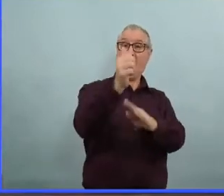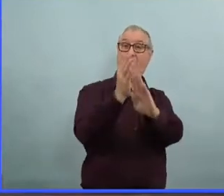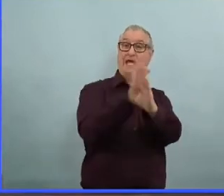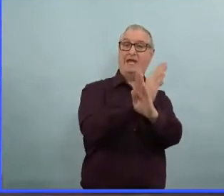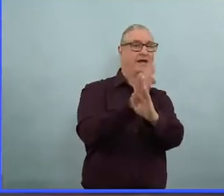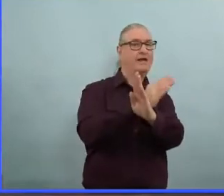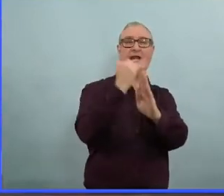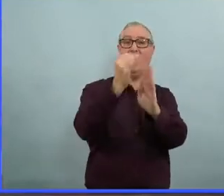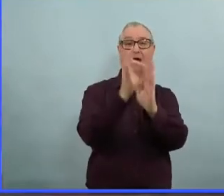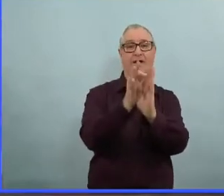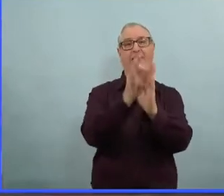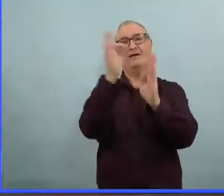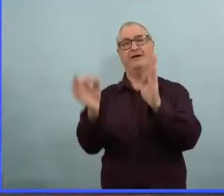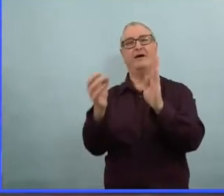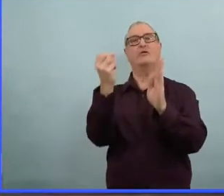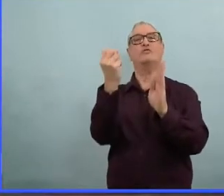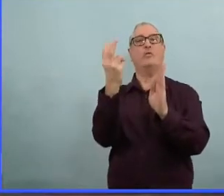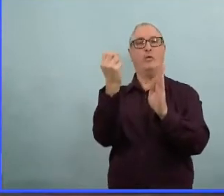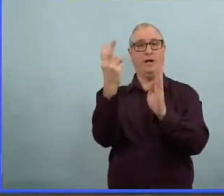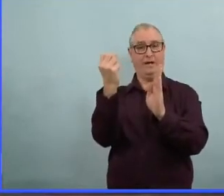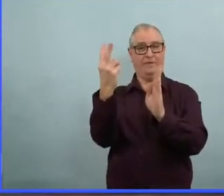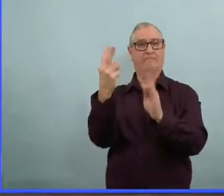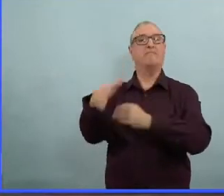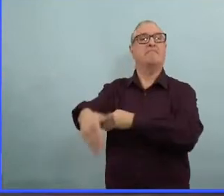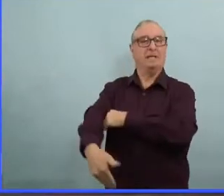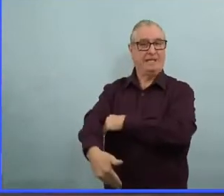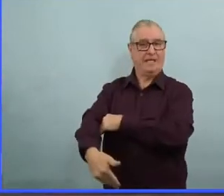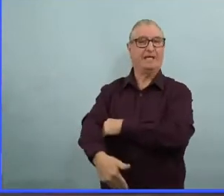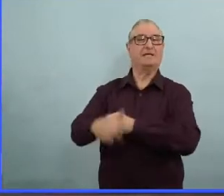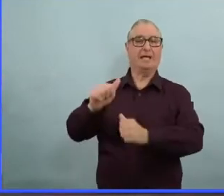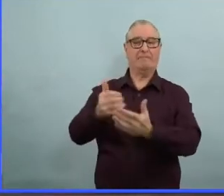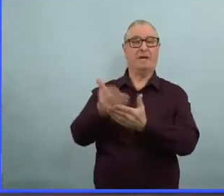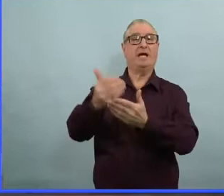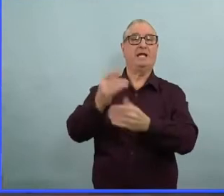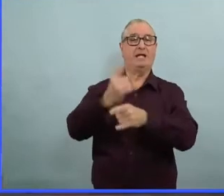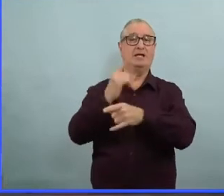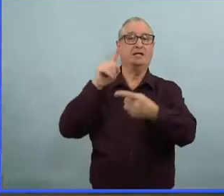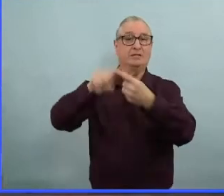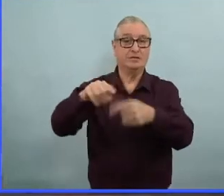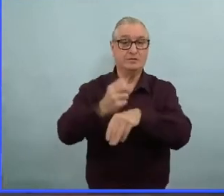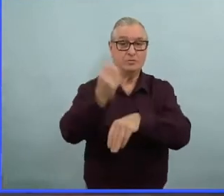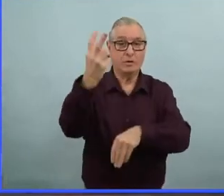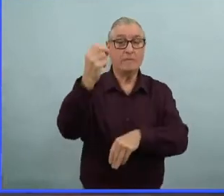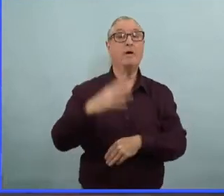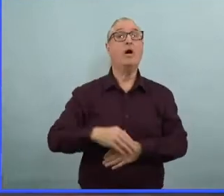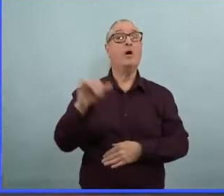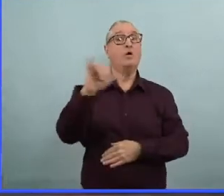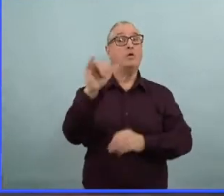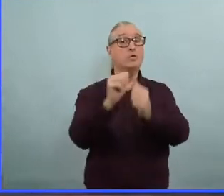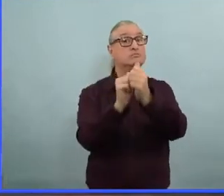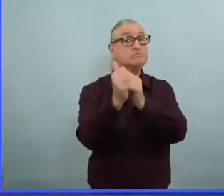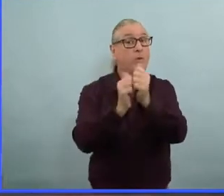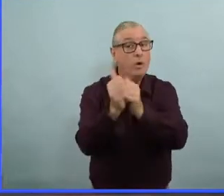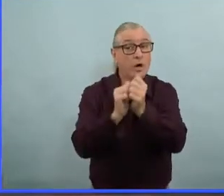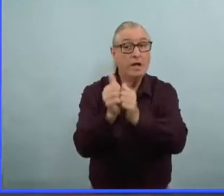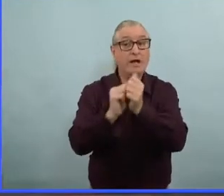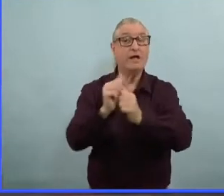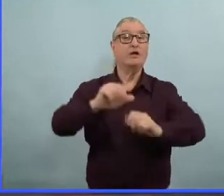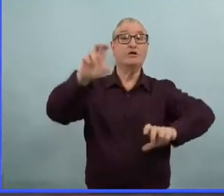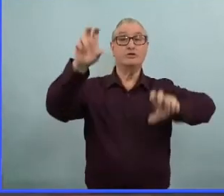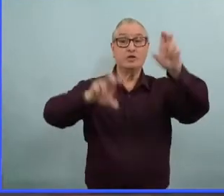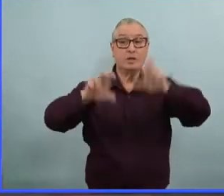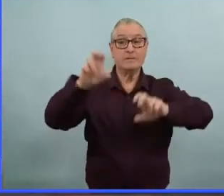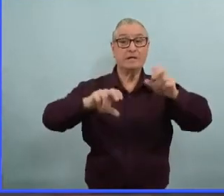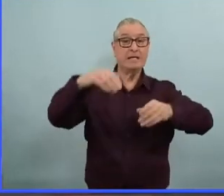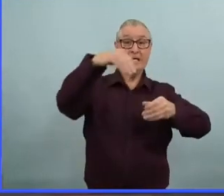ce qui concerne les sports, nous allons autoriser les tournois pour les sports et les activités de loisirs en intérieur et